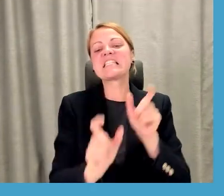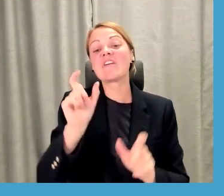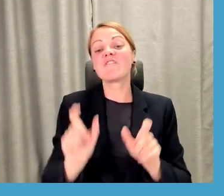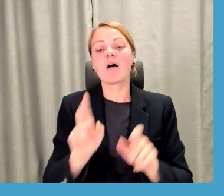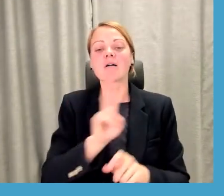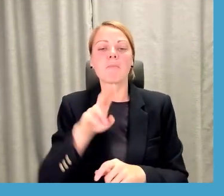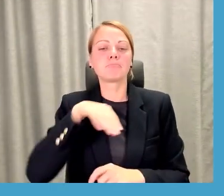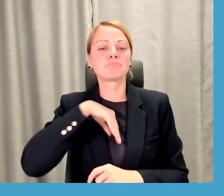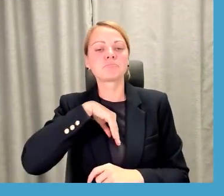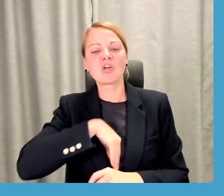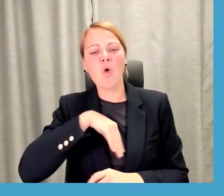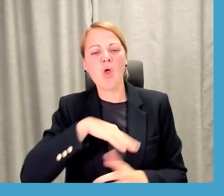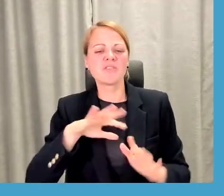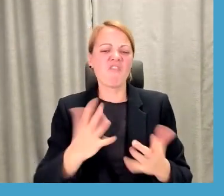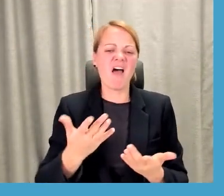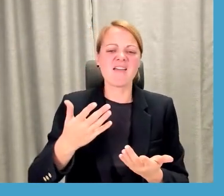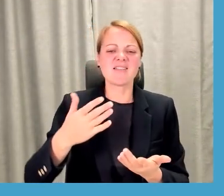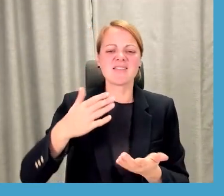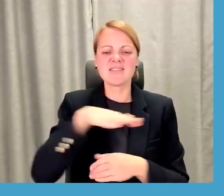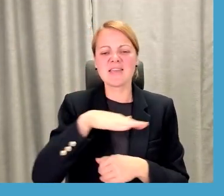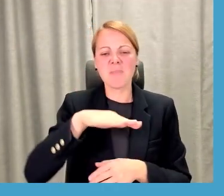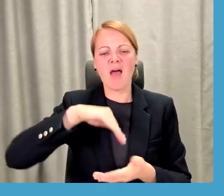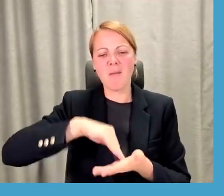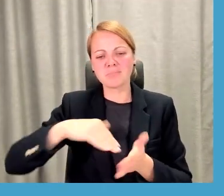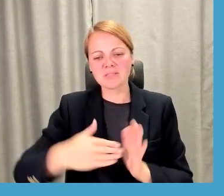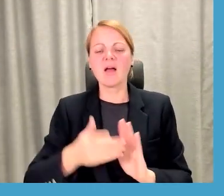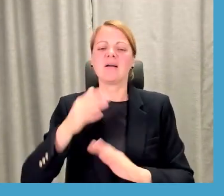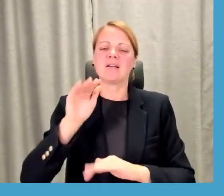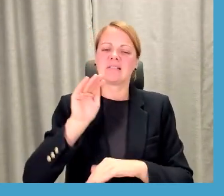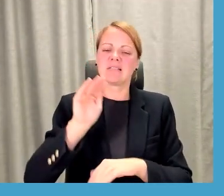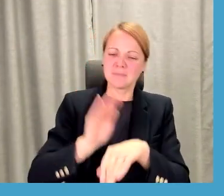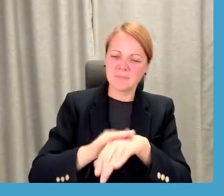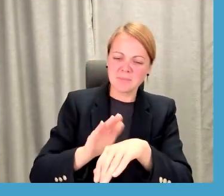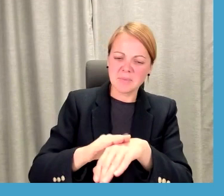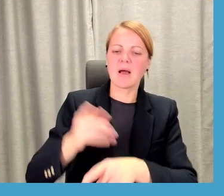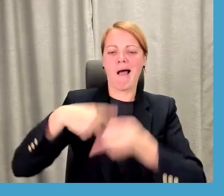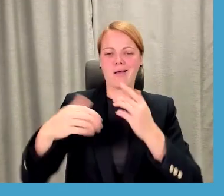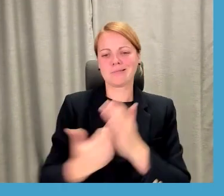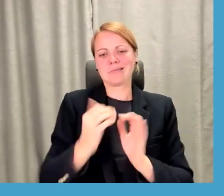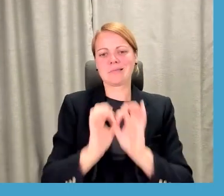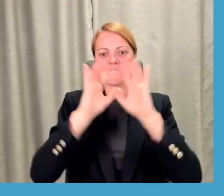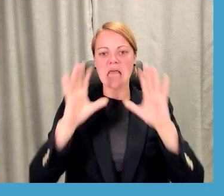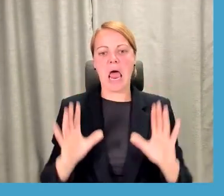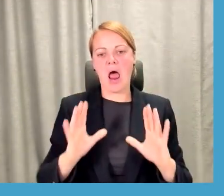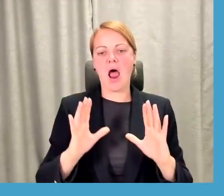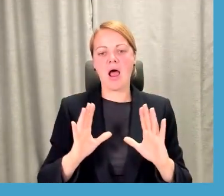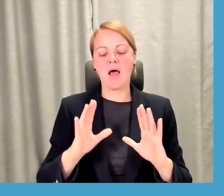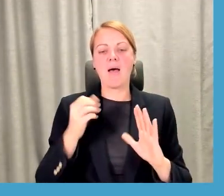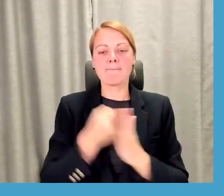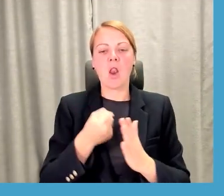psiholoģiski vai ģimenes apstākļi, tomēr turpināt, atsākt, pabeigt, jo beigās tas jau ir mūsu pašu darba